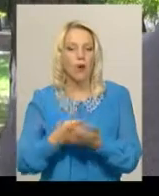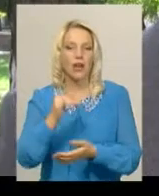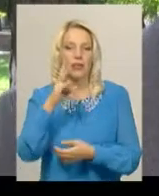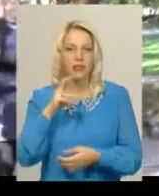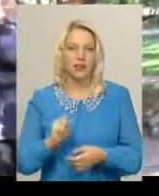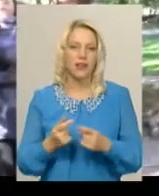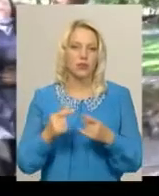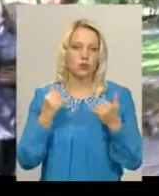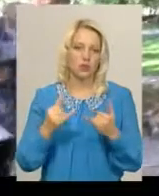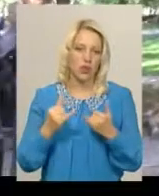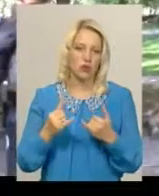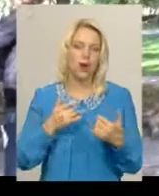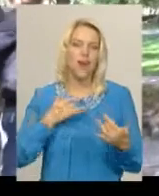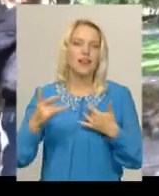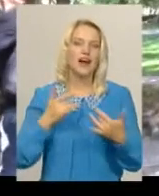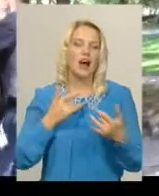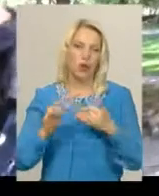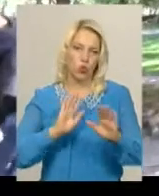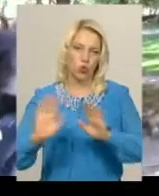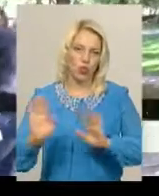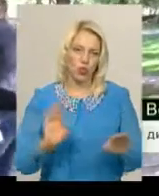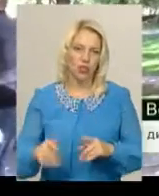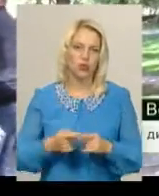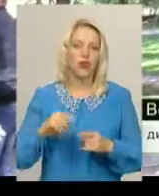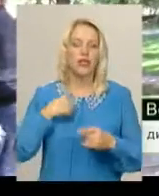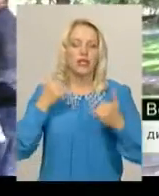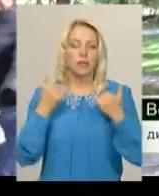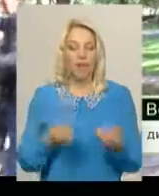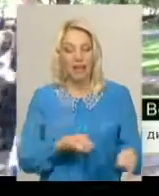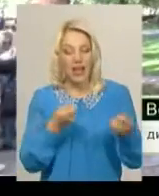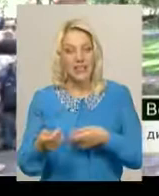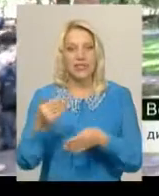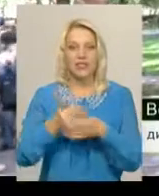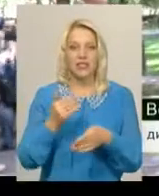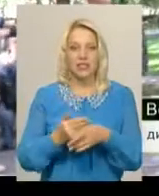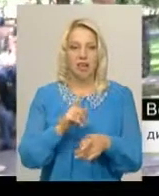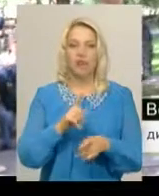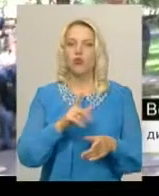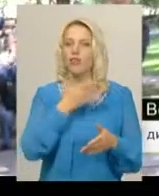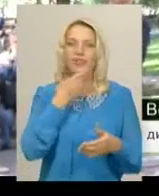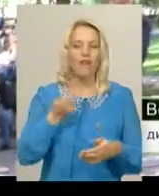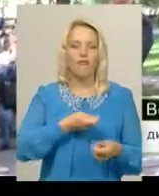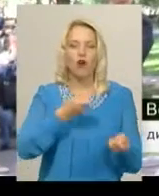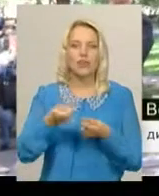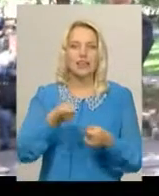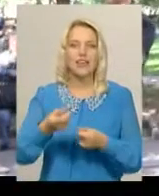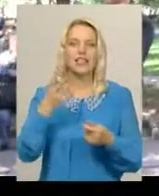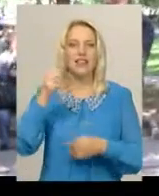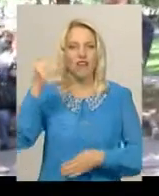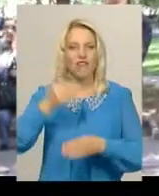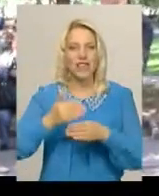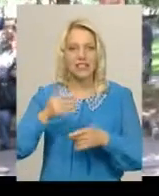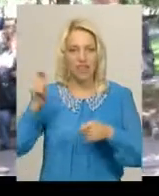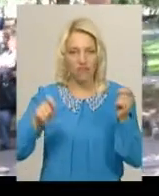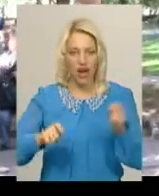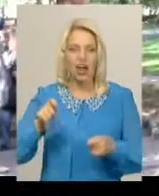драматургію. Ми привезли виставу, яку, в принципі, ще нікуди не возили, ні на який фестиваль, але дуже цікава